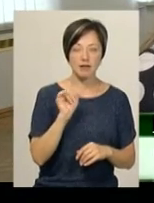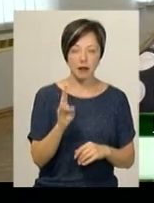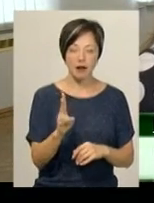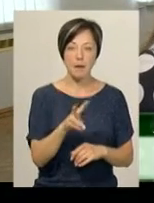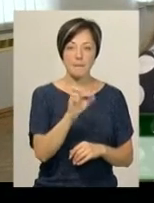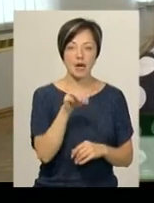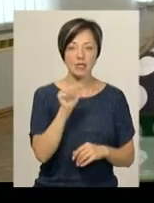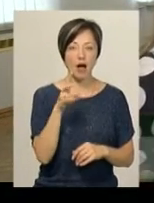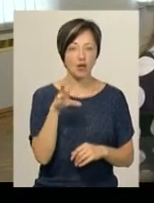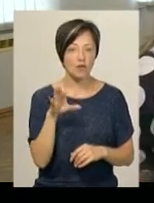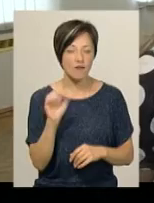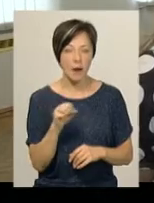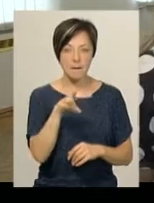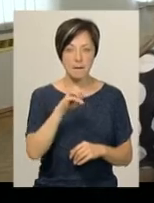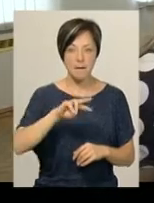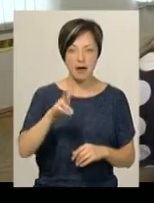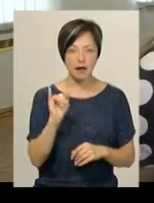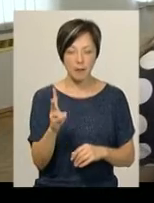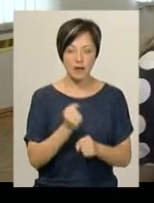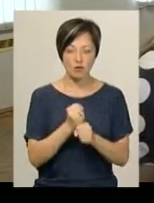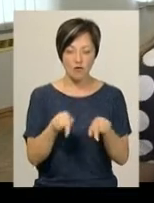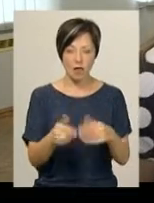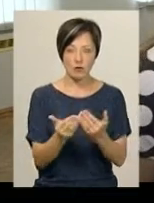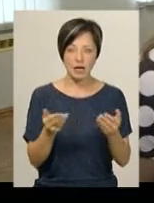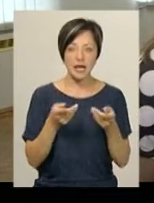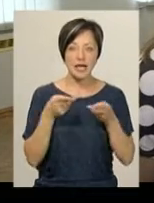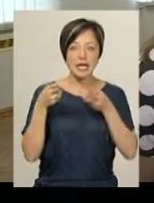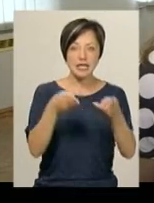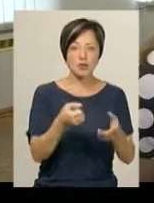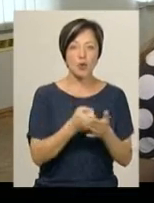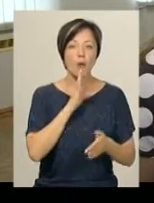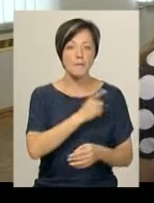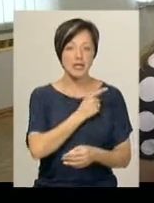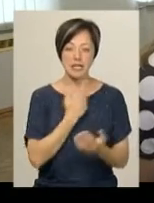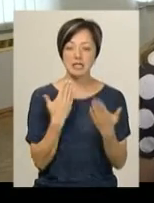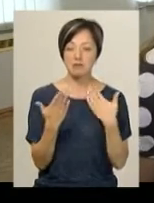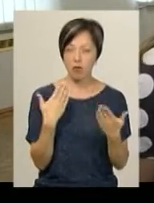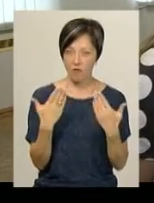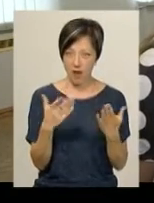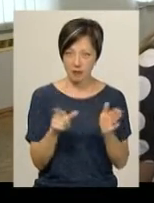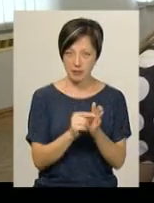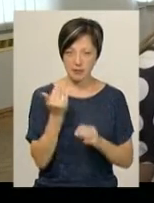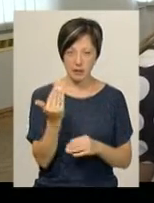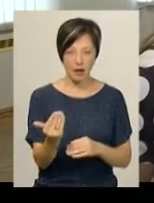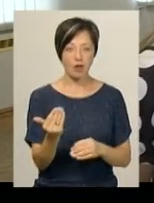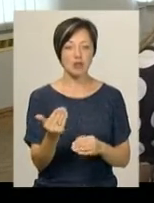Батанова, Анатолій Мельник, які працювали у музеї, їздили до майстрині, спілкувалися з нею,